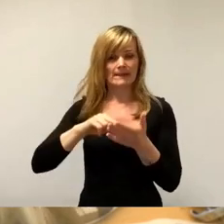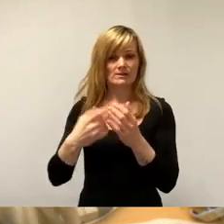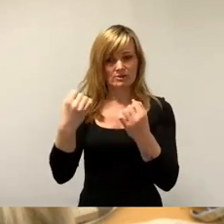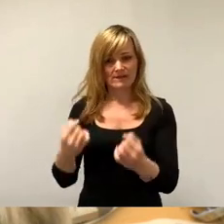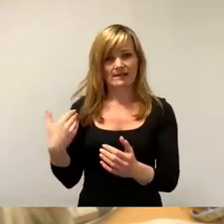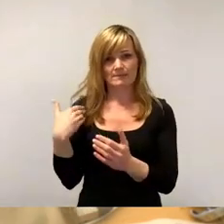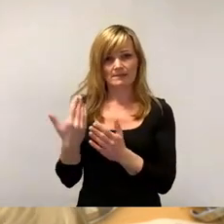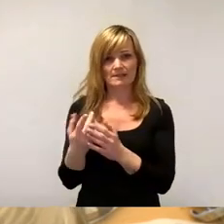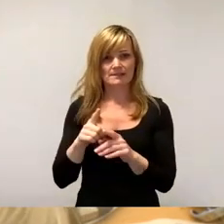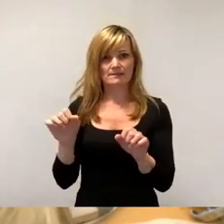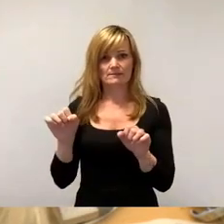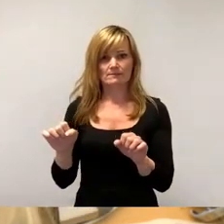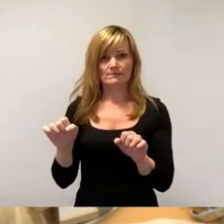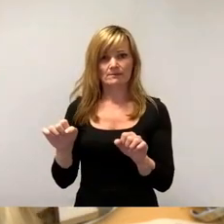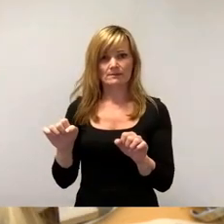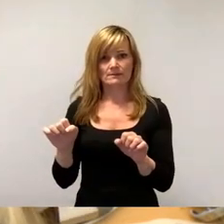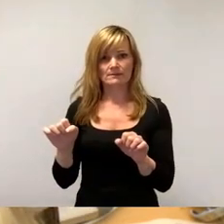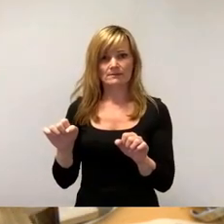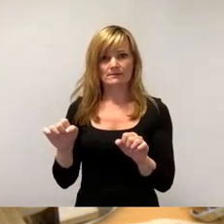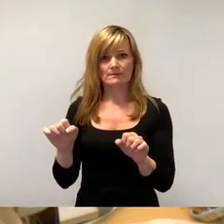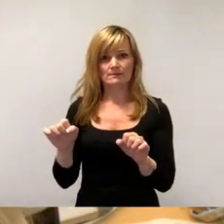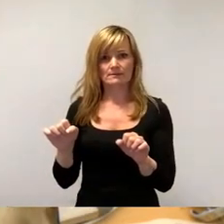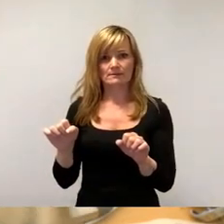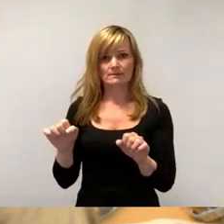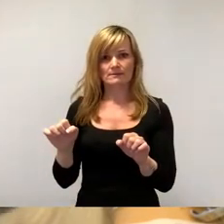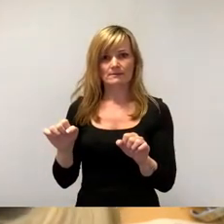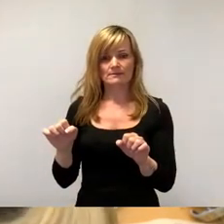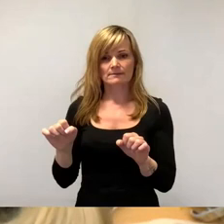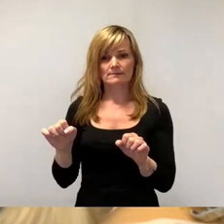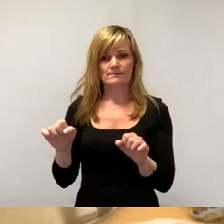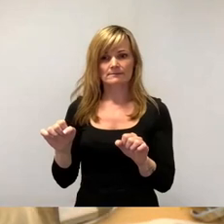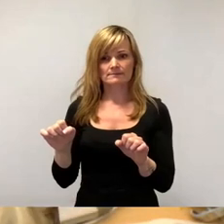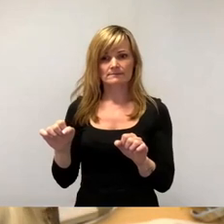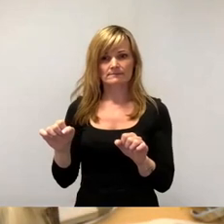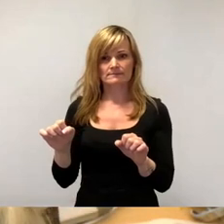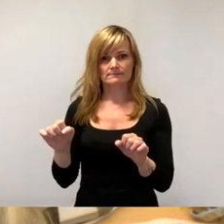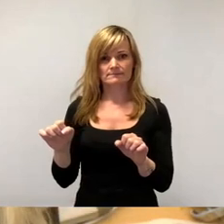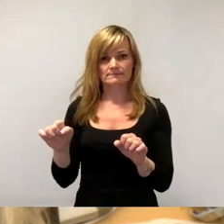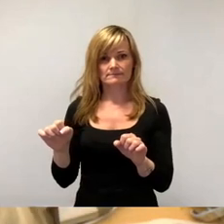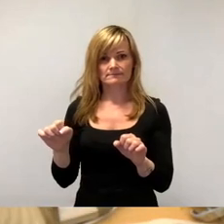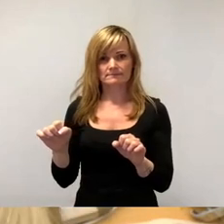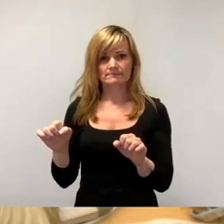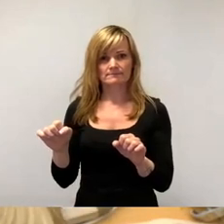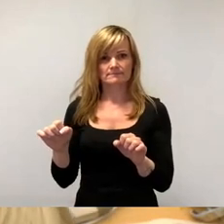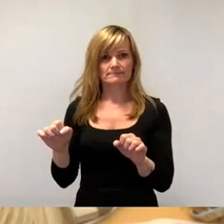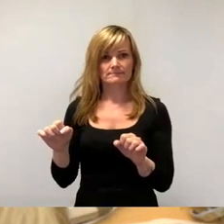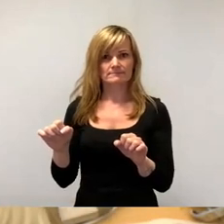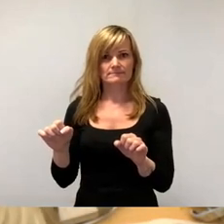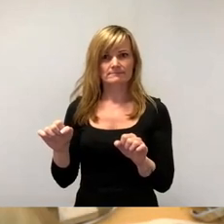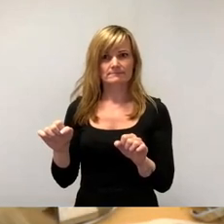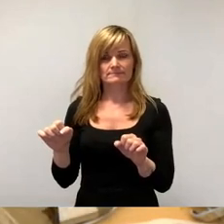unsere Unterstützung und ohne die klare Forderung, wenn es in den Tochtergesellschaften überplanmäßige Gewinne gibt, sind die